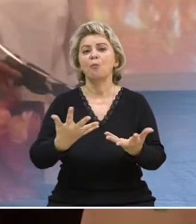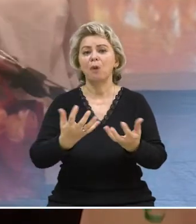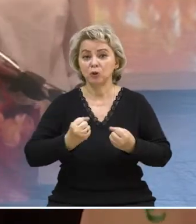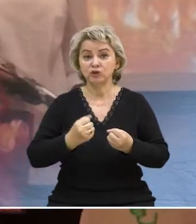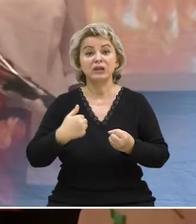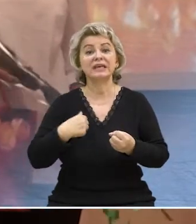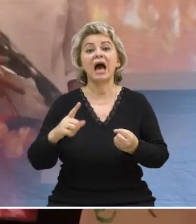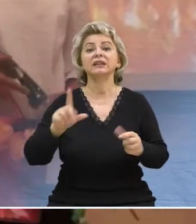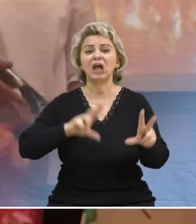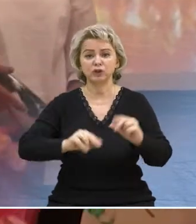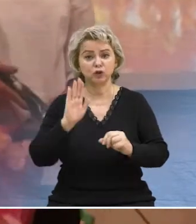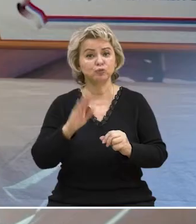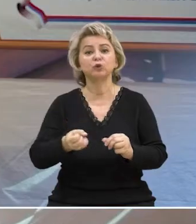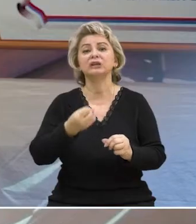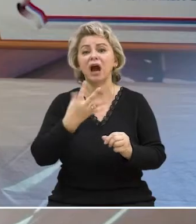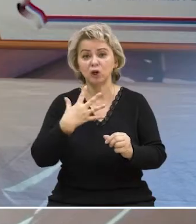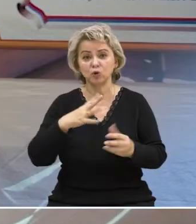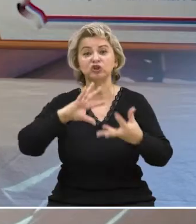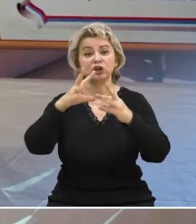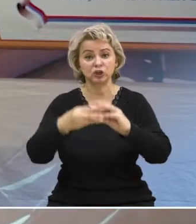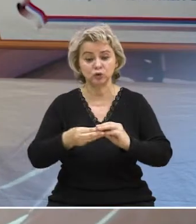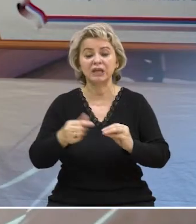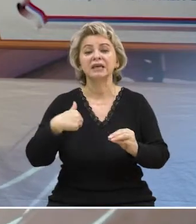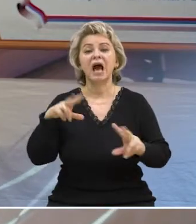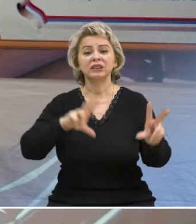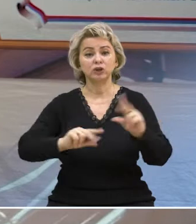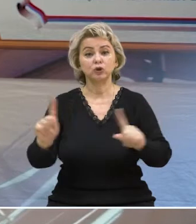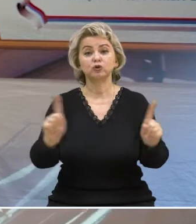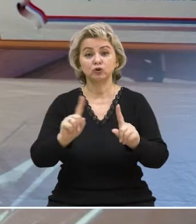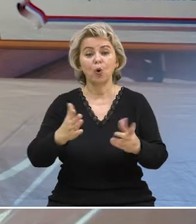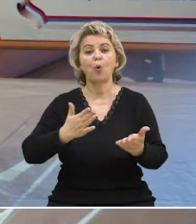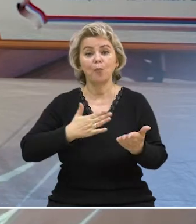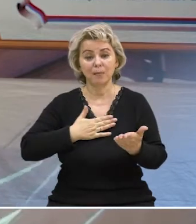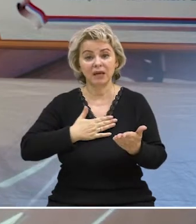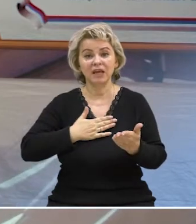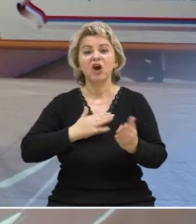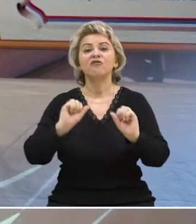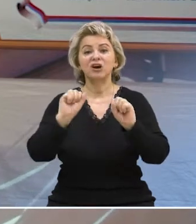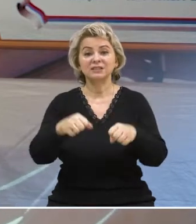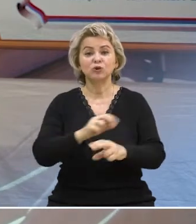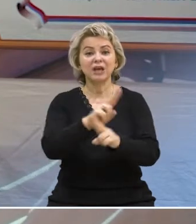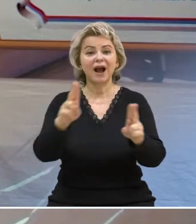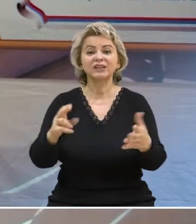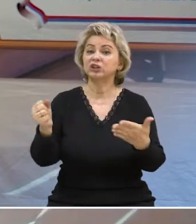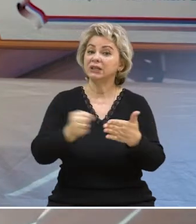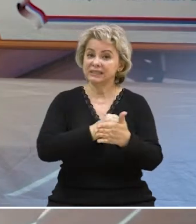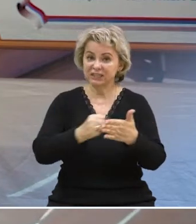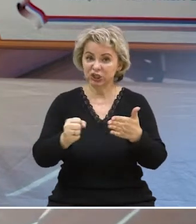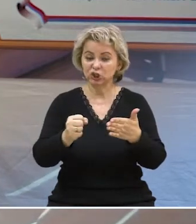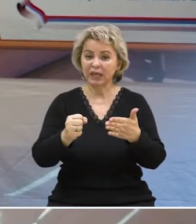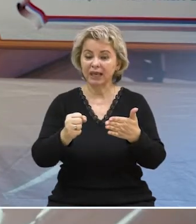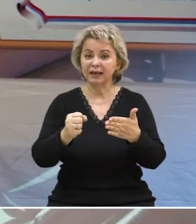мастерства. Я надеюсь, что у нас будут положительные результаты. Я надеюсь, что мы, возможно, какие-то